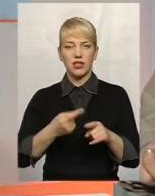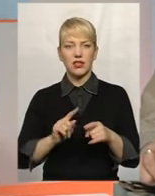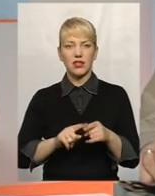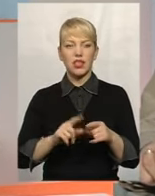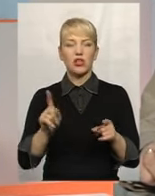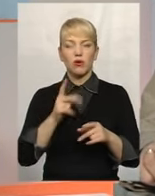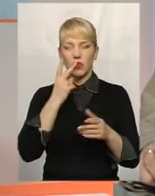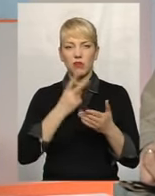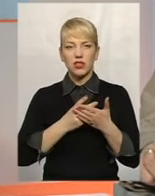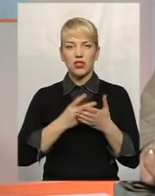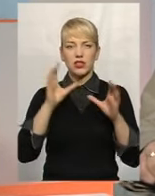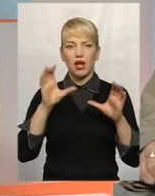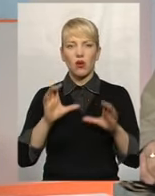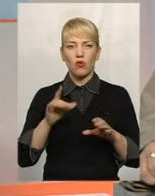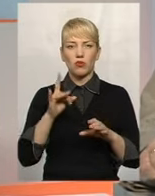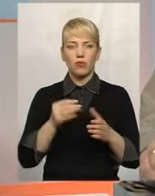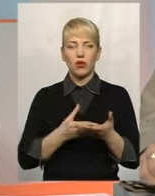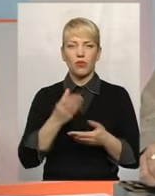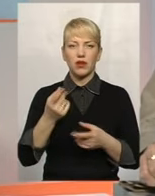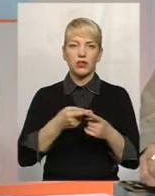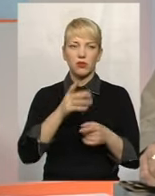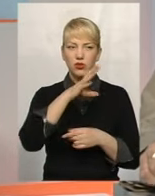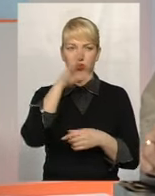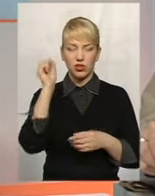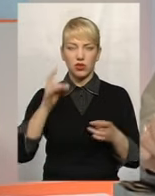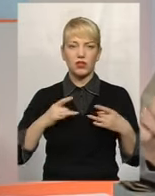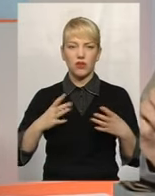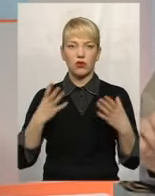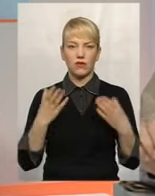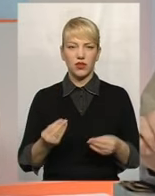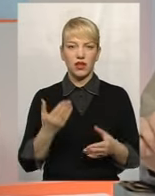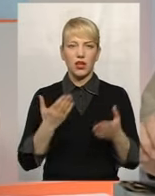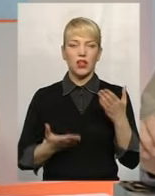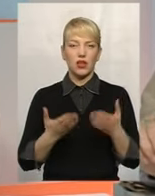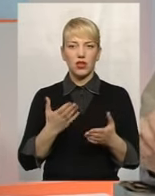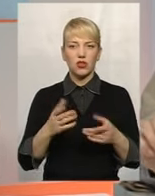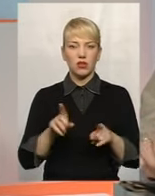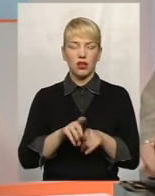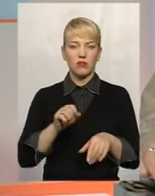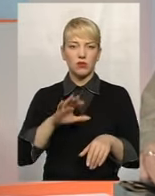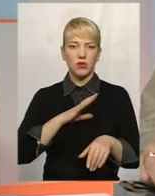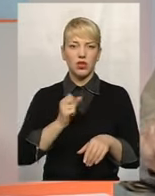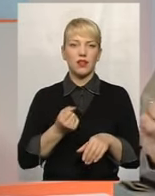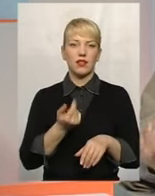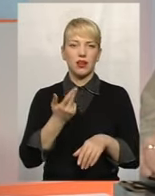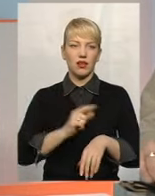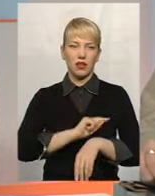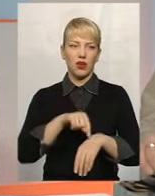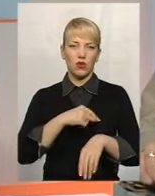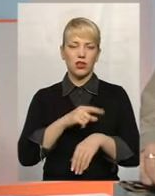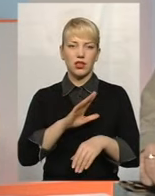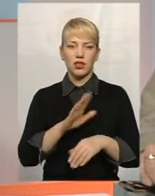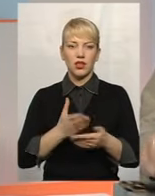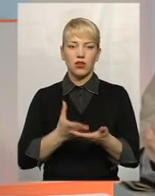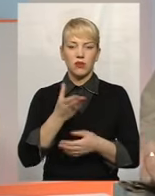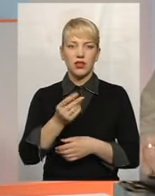законом про оплату праці, це можуть бути і нічні, і святкові. Тобто, якщо можливий такий варіант, що на декілька годин не доплатили за